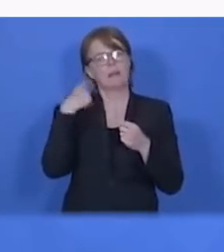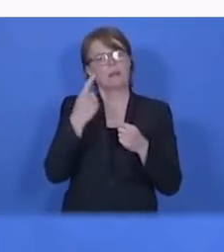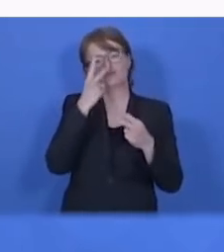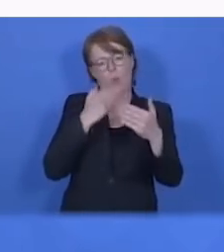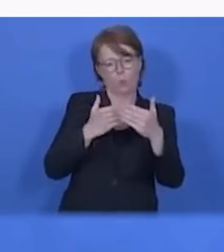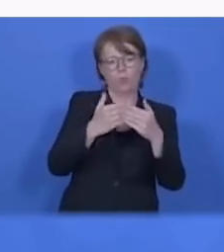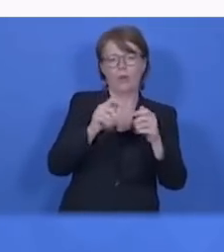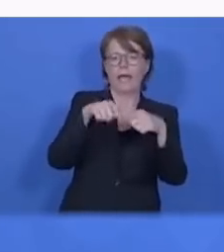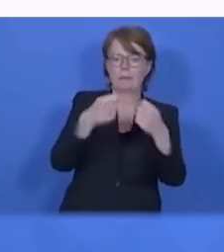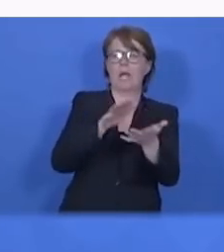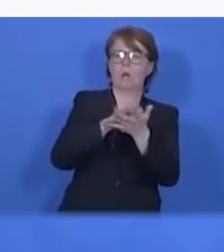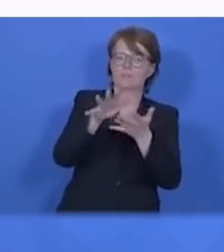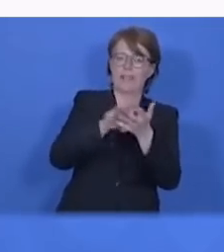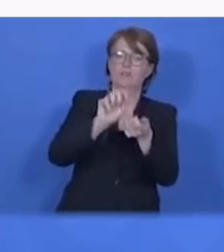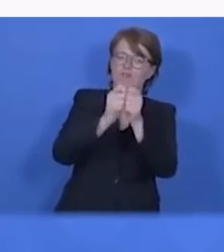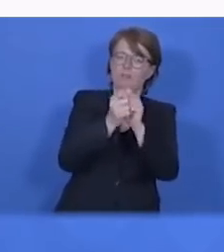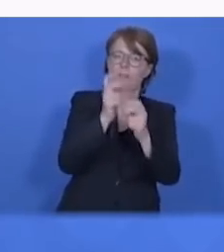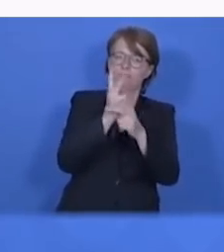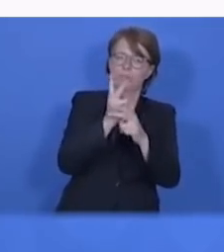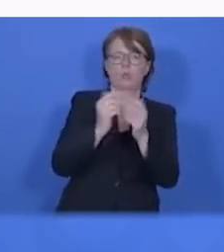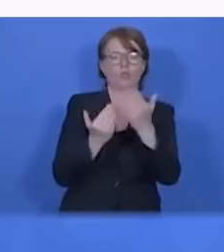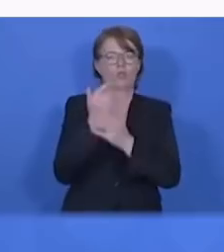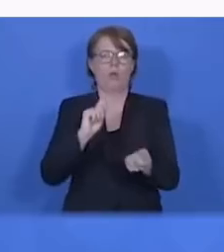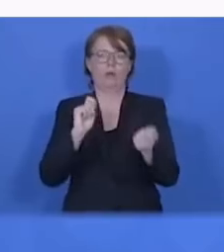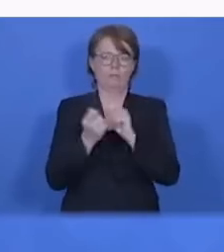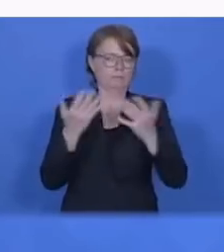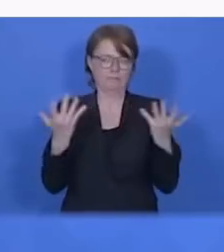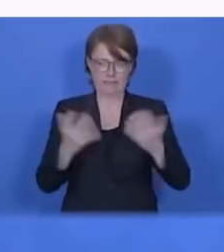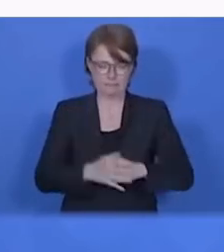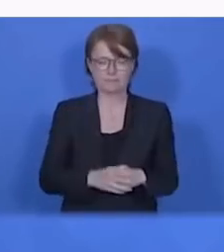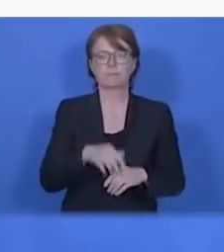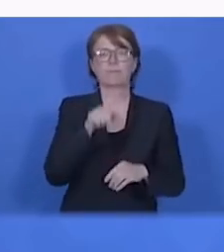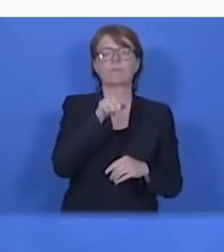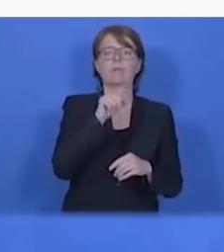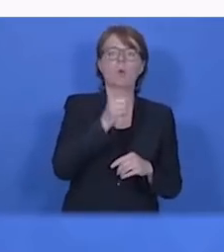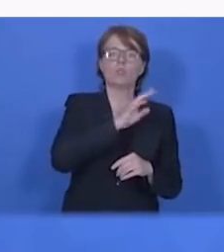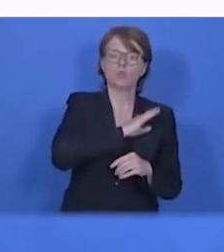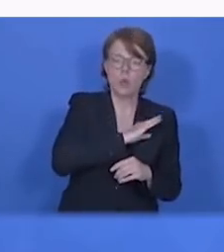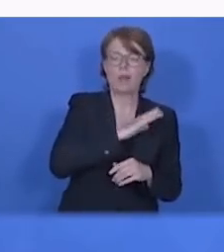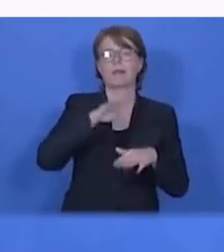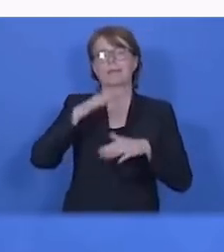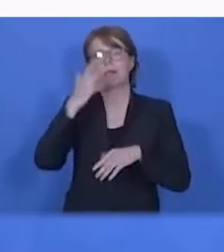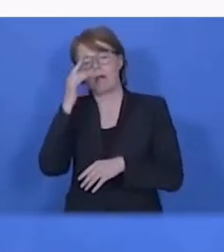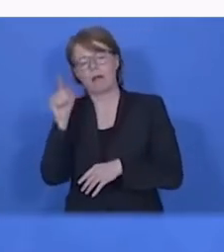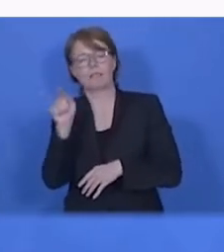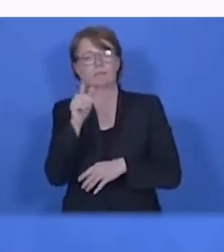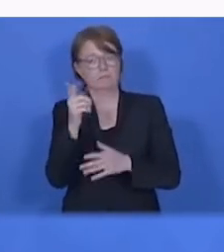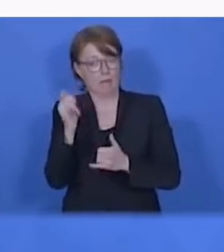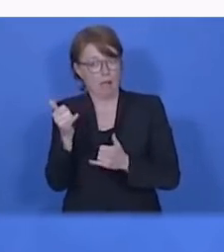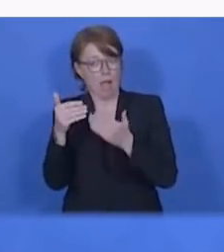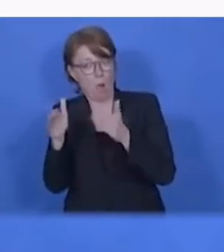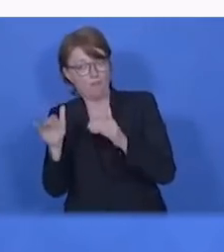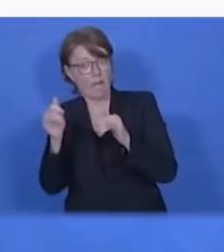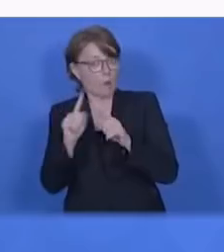رگیغونگ مکاتبات ایمیلی داشته باشم و ازشون اجازه رسمی دارم الان که من این ویدیوها رو بتونم توی ویدیوهای